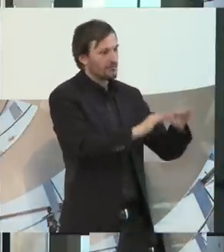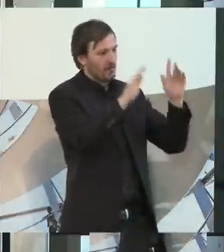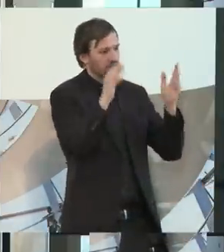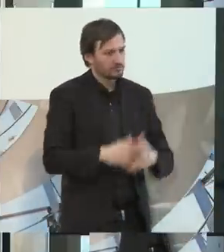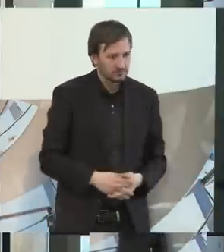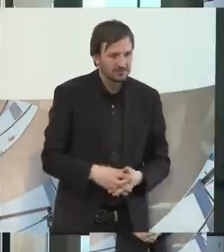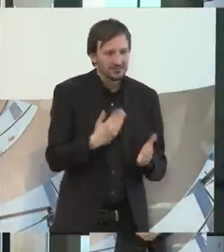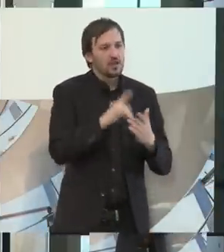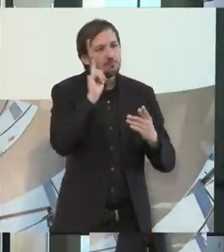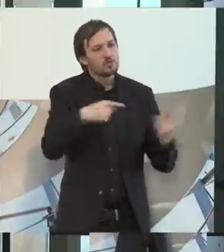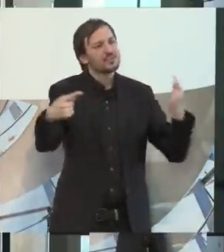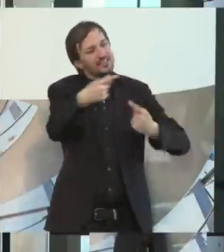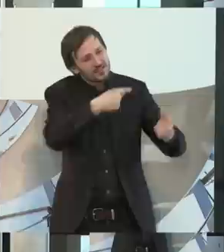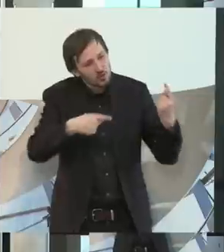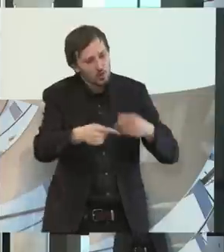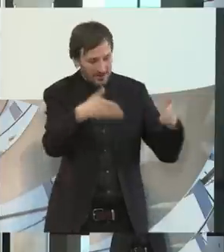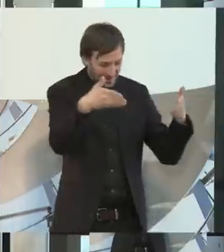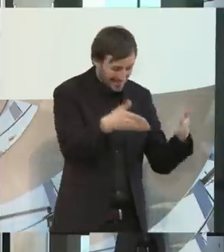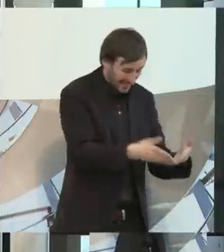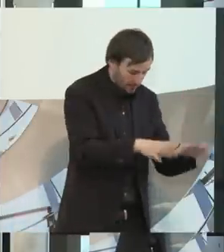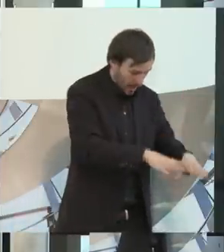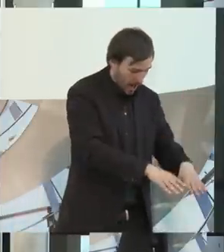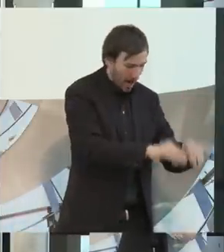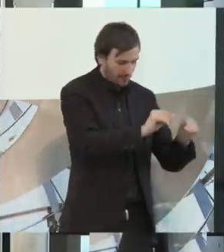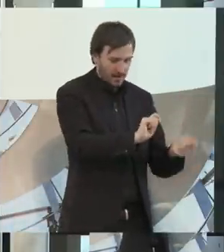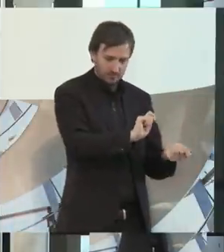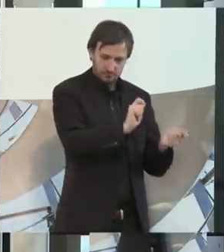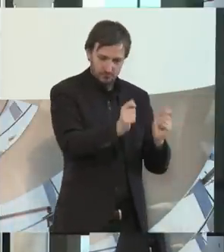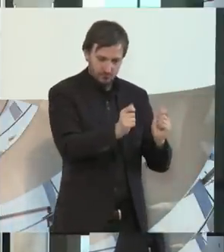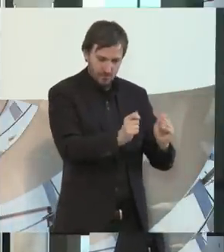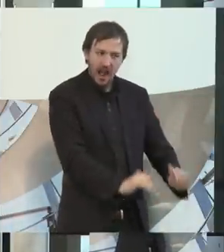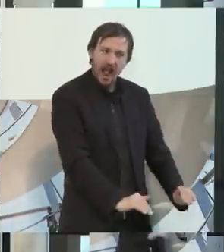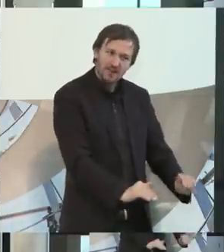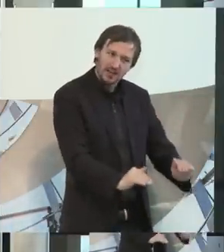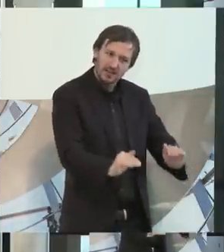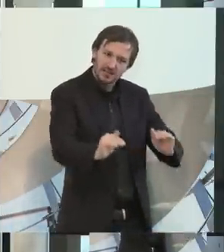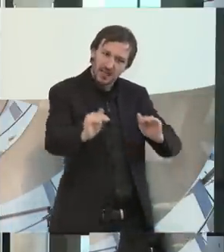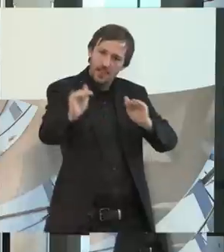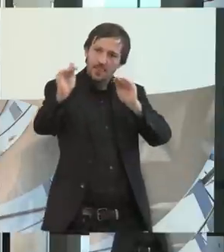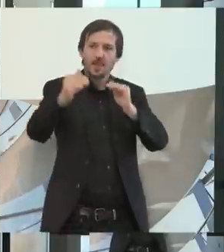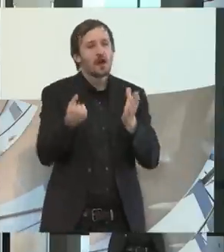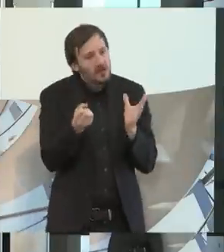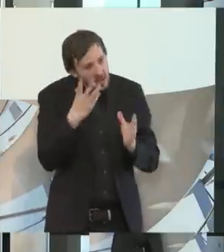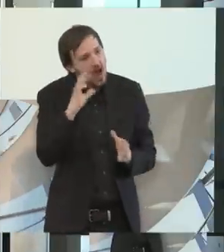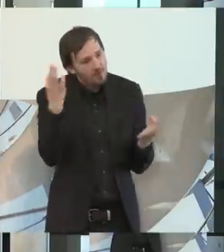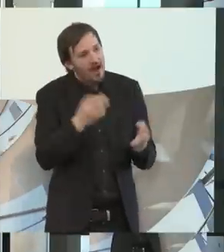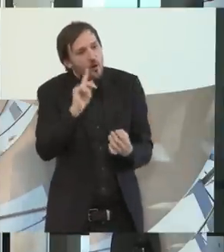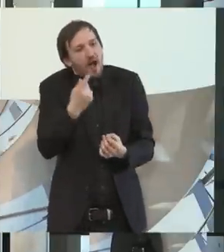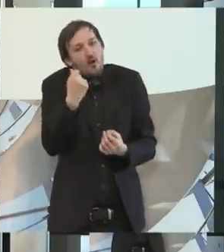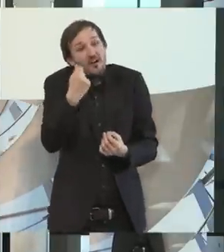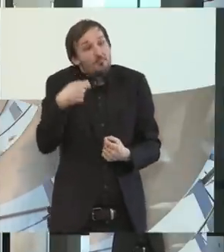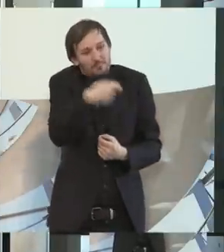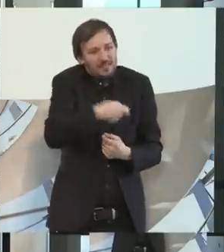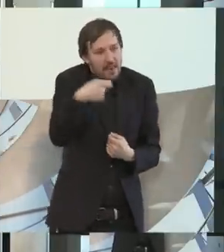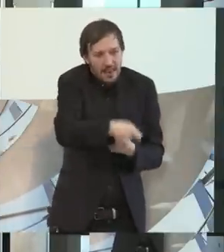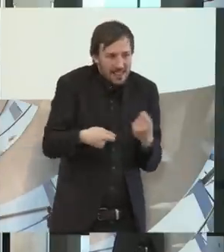sondern zu sagen, wir müssen wirklich in der Krippe anfangen und dann muss das wirklich hineinwachsen. Allerdings müssen wir dann auch die Mittel und die Möglichkeiten, die wir haben,